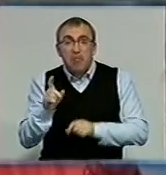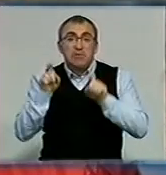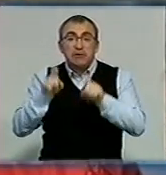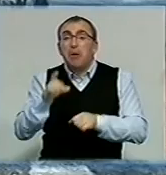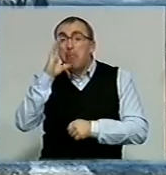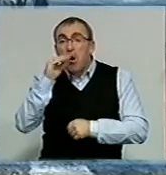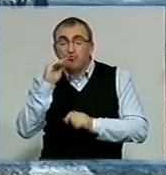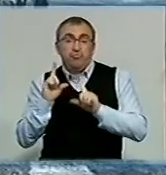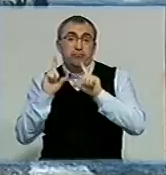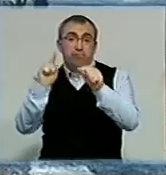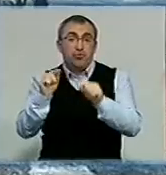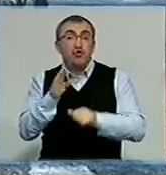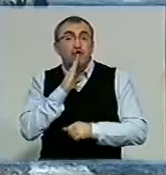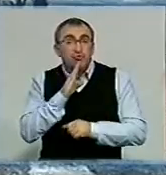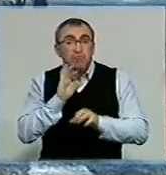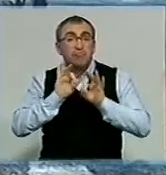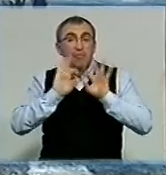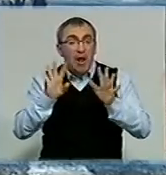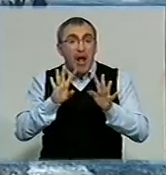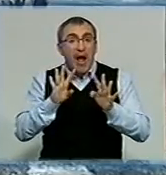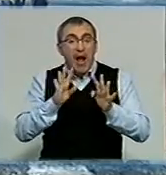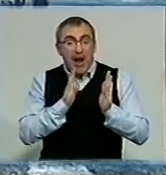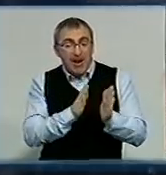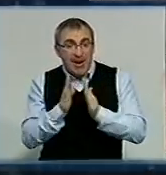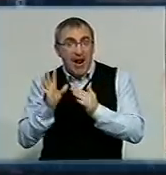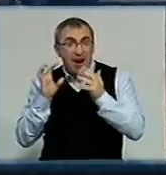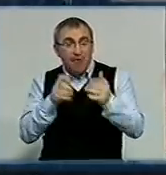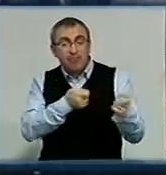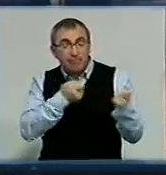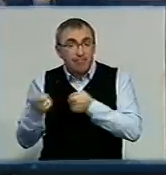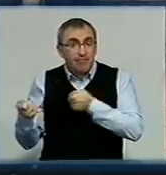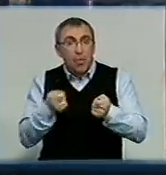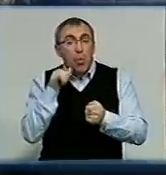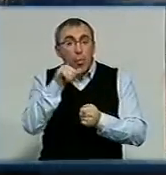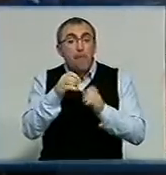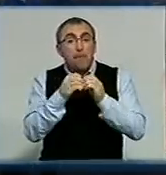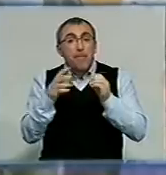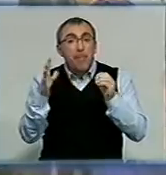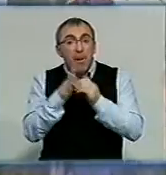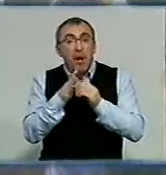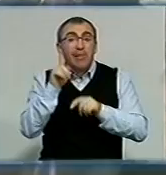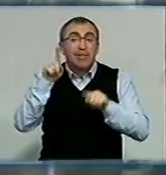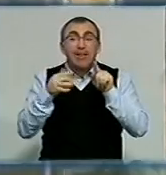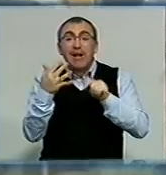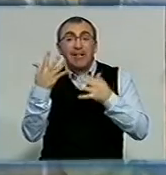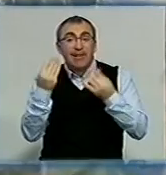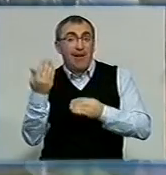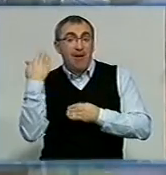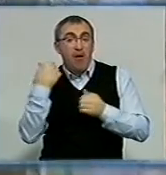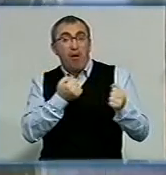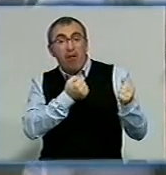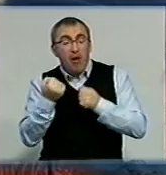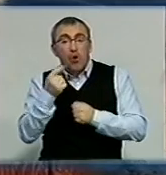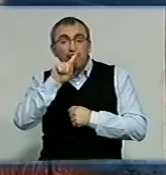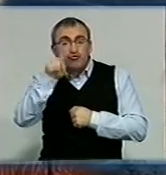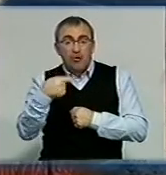маршрутку та поїхали. Жінки розповідають, що за графіком автобус село має привозити дітей о 15-й. Втім, декілька днів тому він затримався на півтори